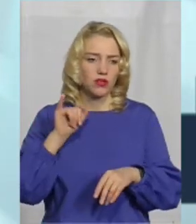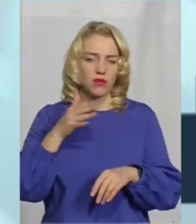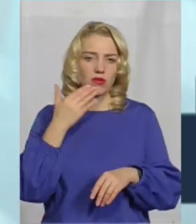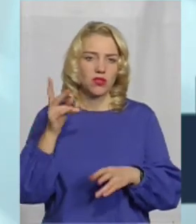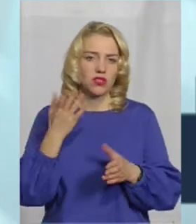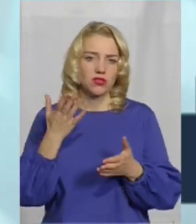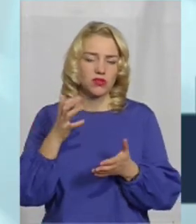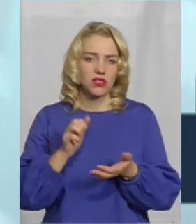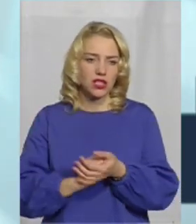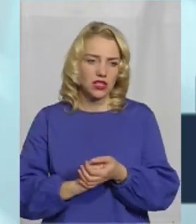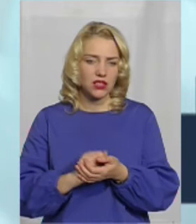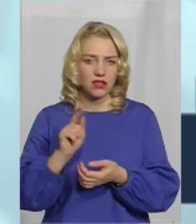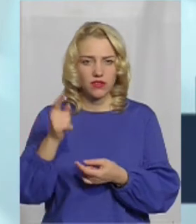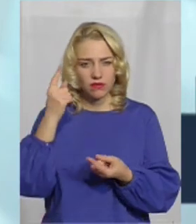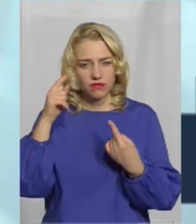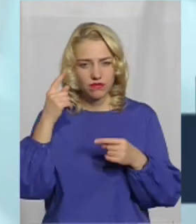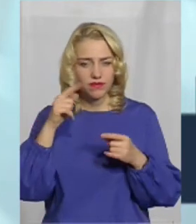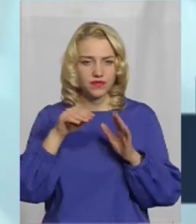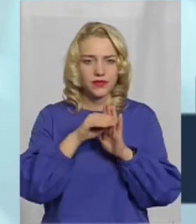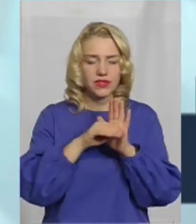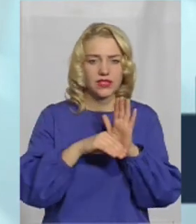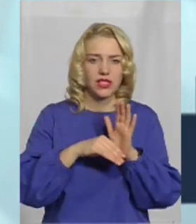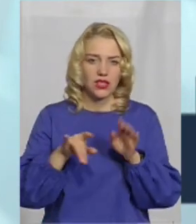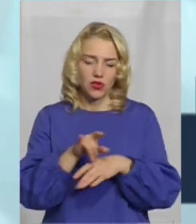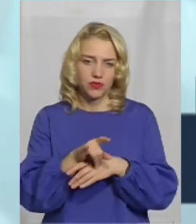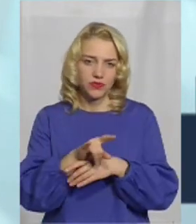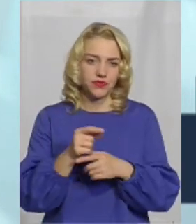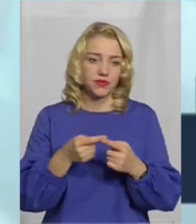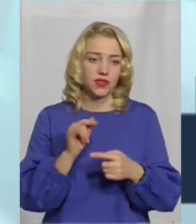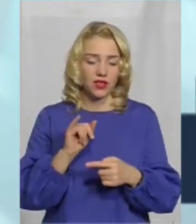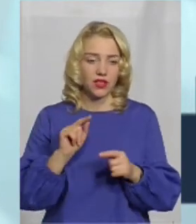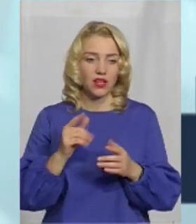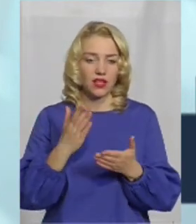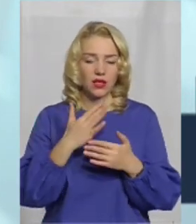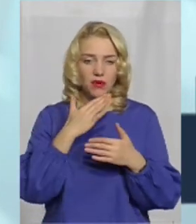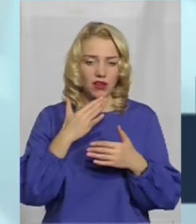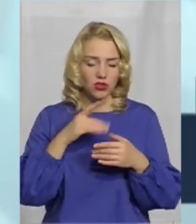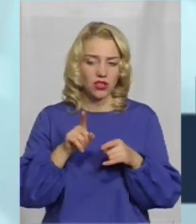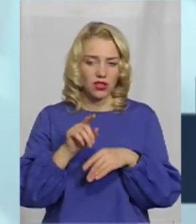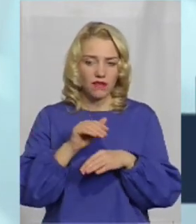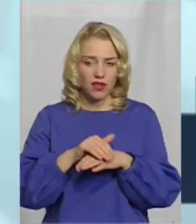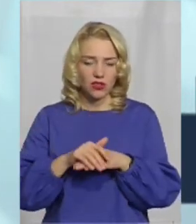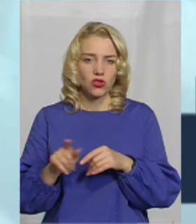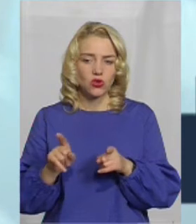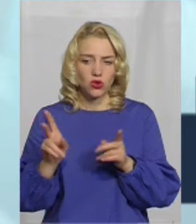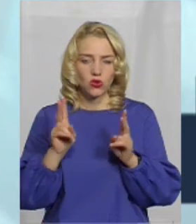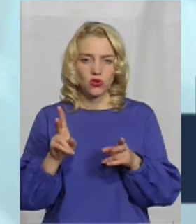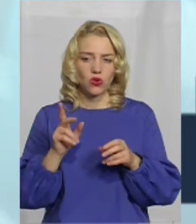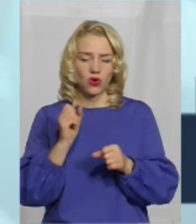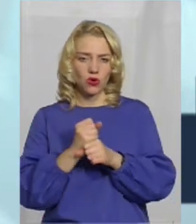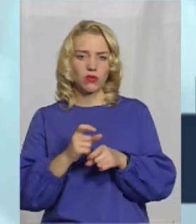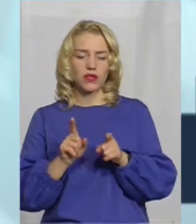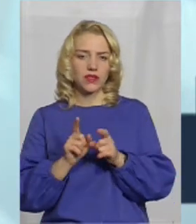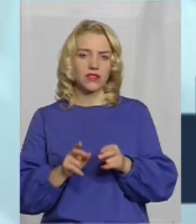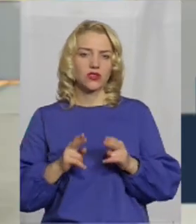немає чим зайнятися, вони якісь нові шахрайські схеми вигадують. Тобто, дуже є багато таких факторів, які роблять ці злочини такими особливими для